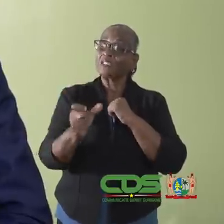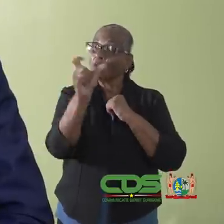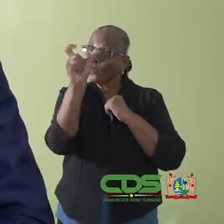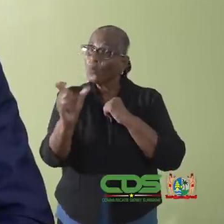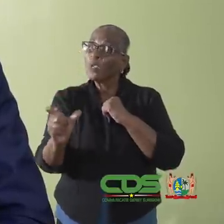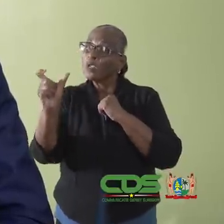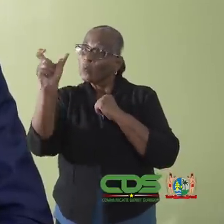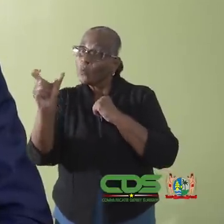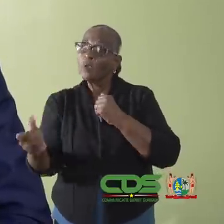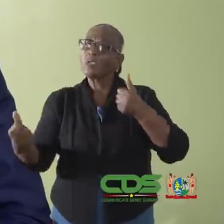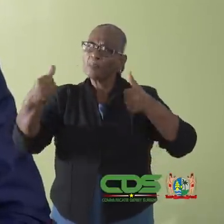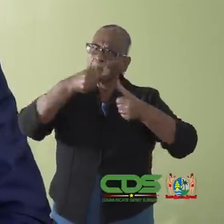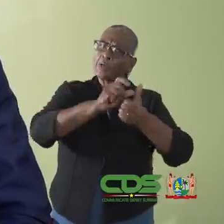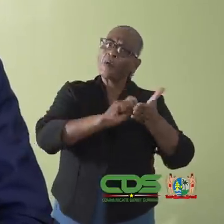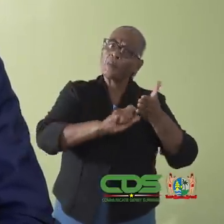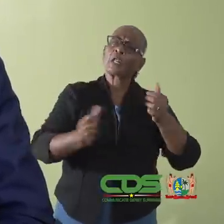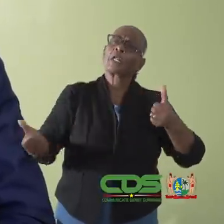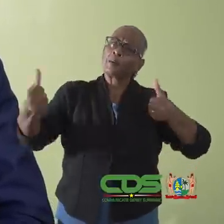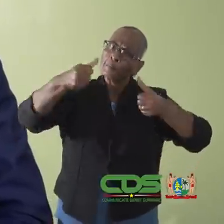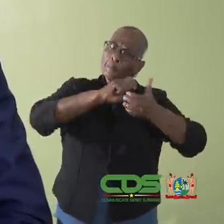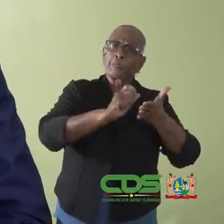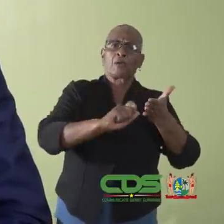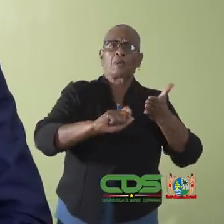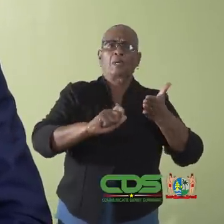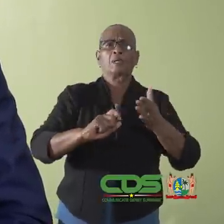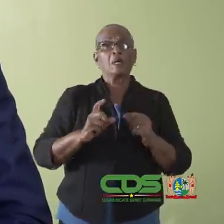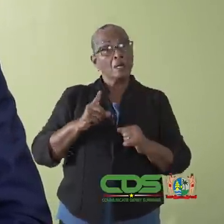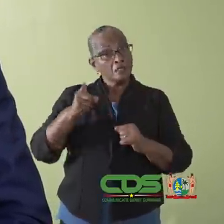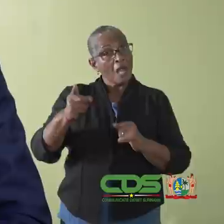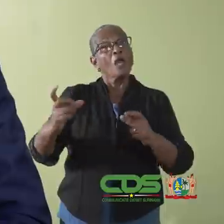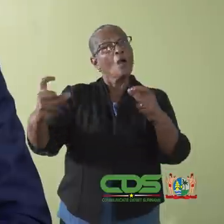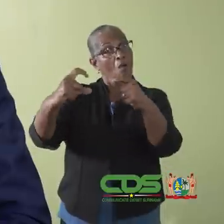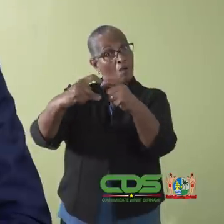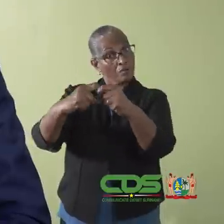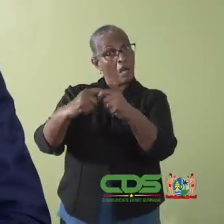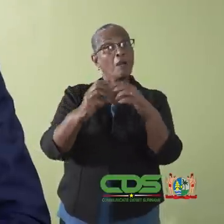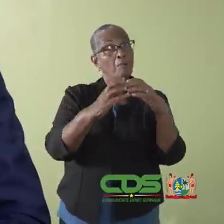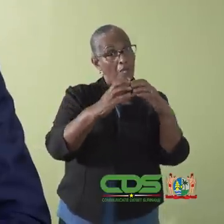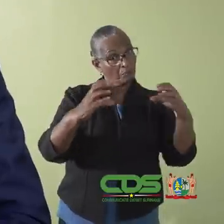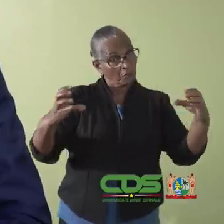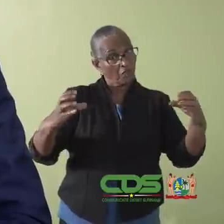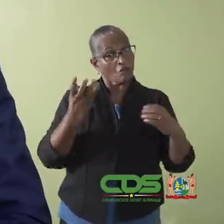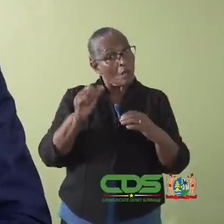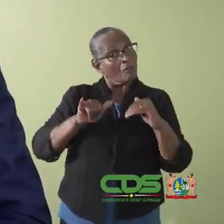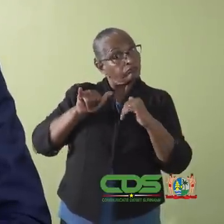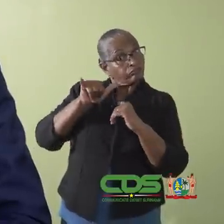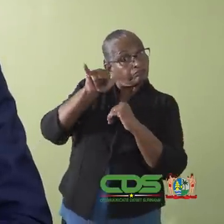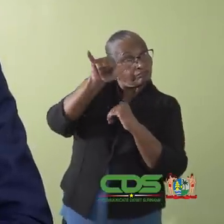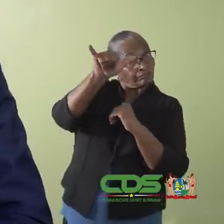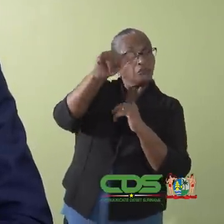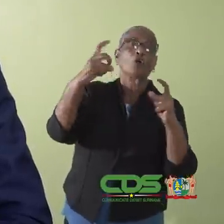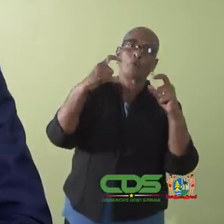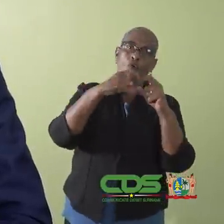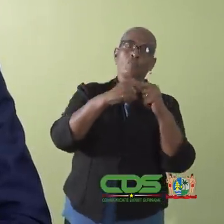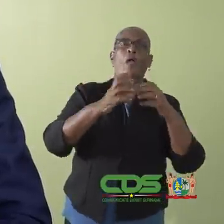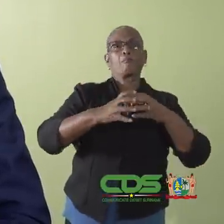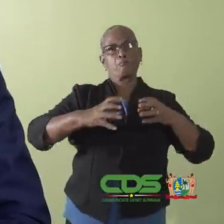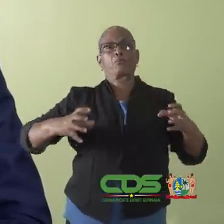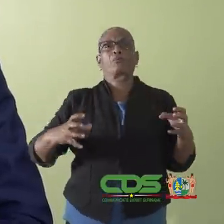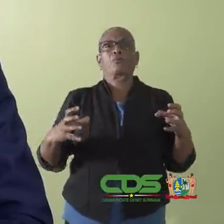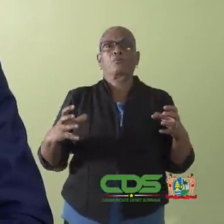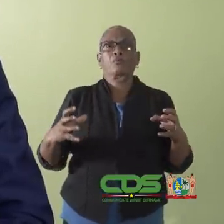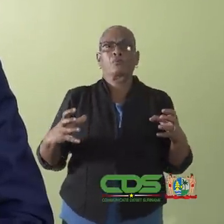tenminste wekelijks worden bijgewerkt. Neemt contact op met desbetreffende autoriteiten in de nieuwe wereldafreizen.